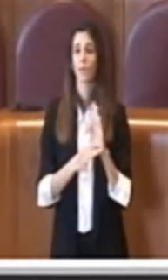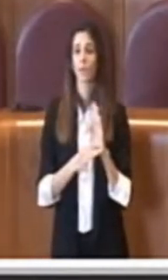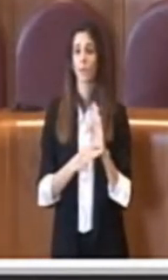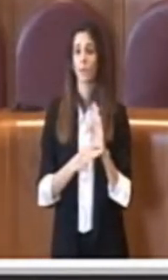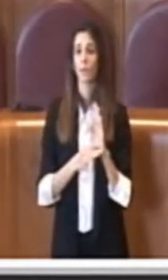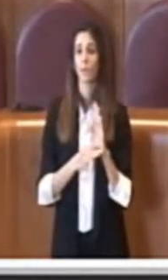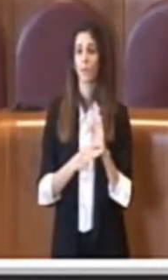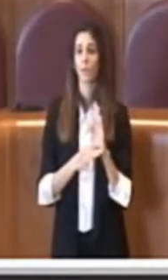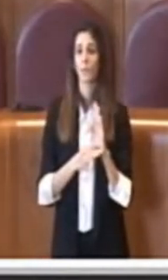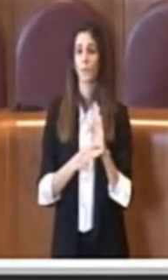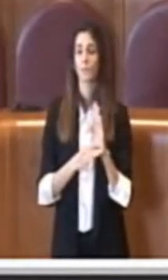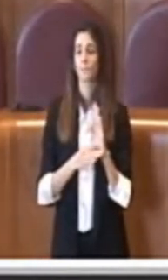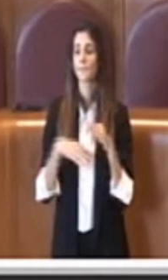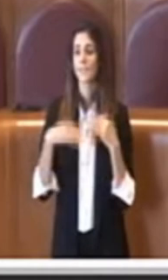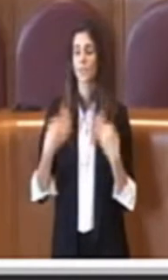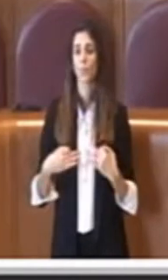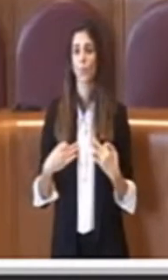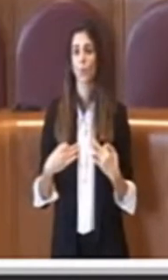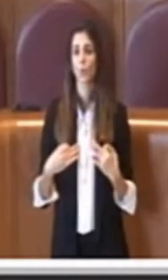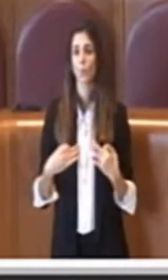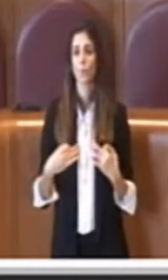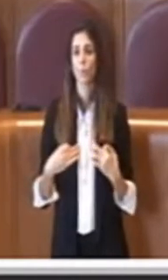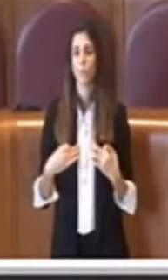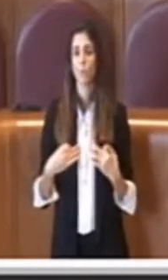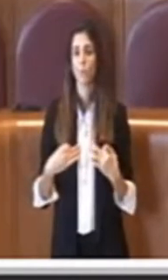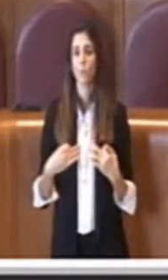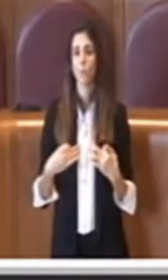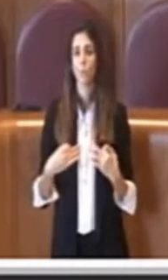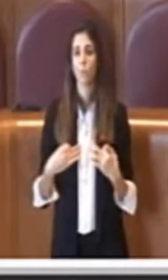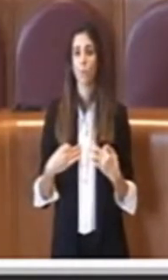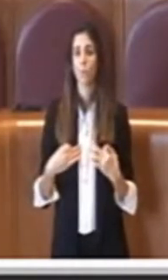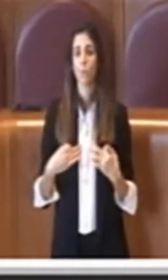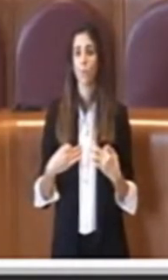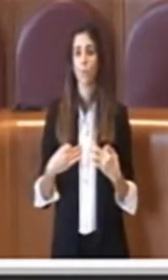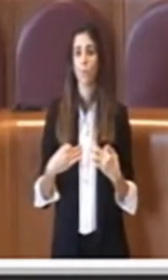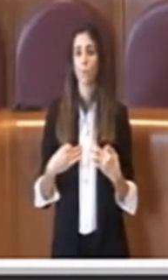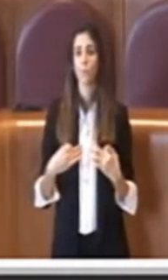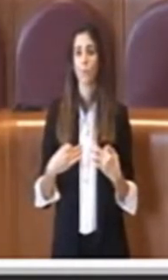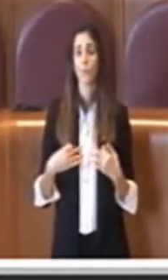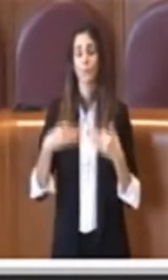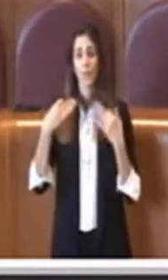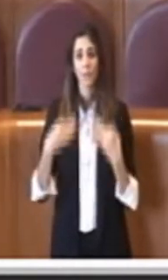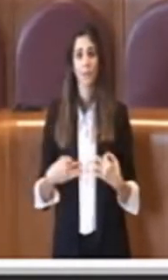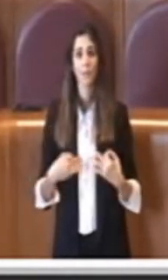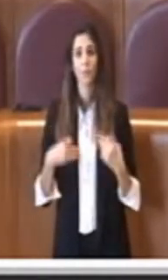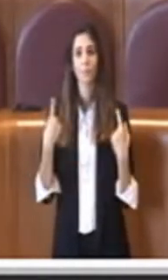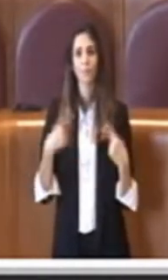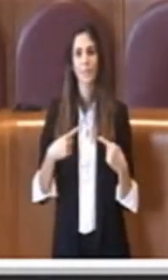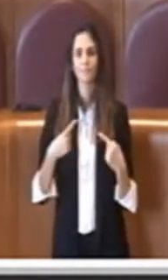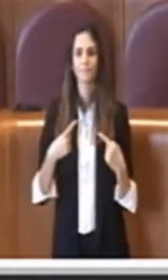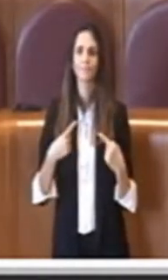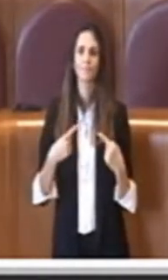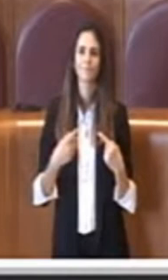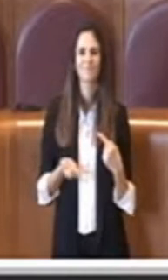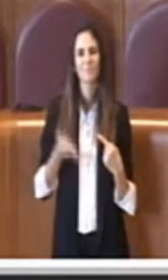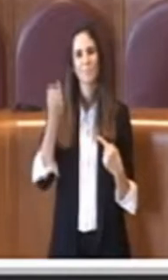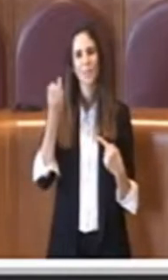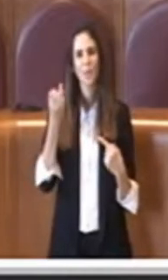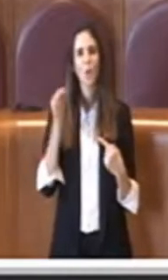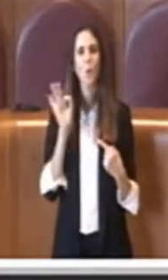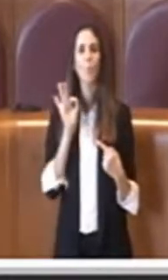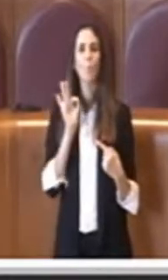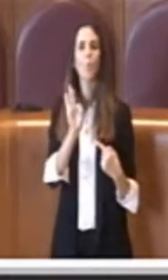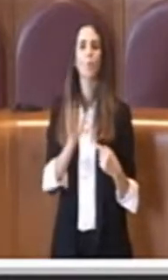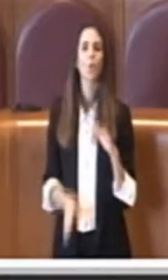è un punto iniziale di partenza, sicuramente tutto